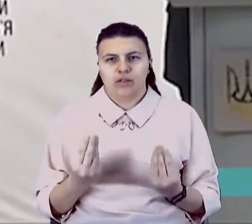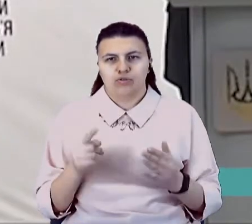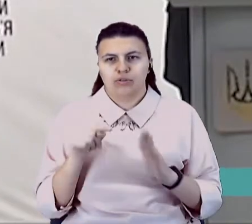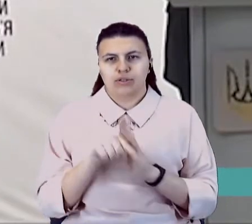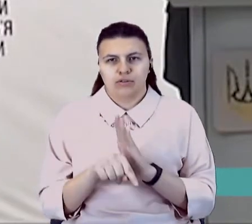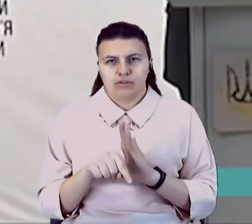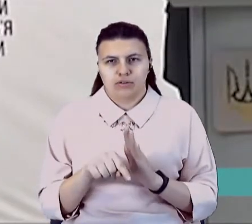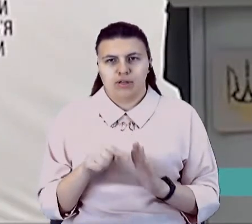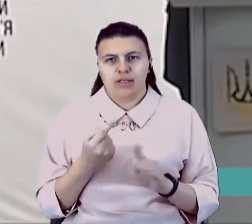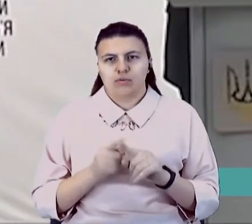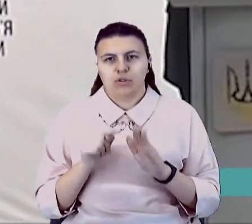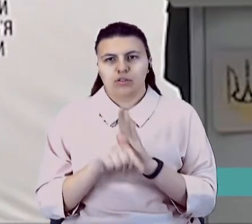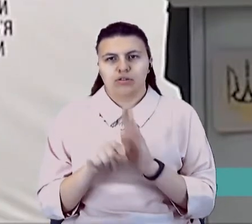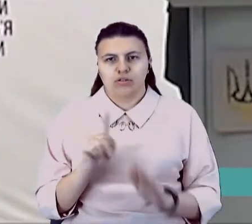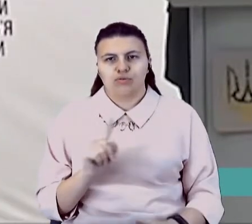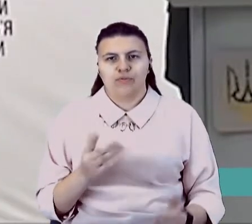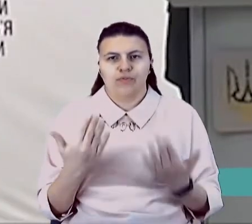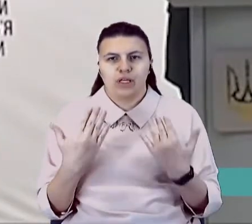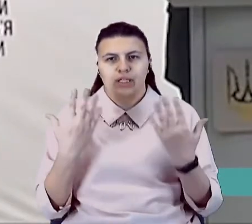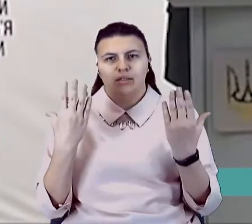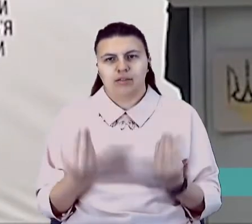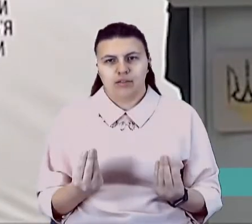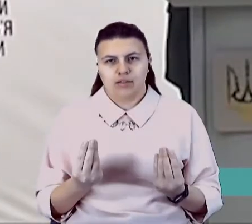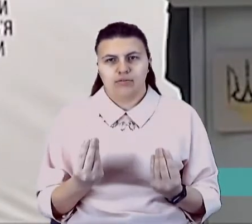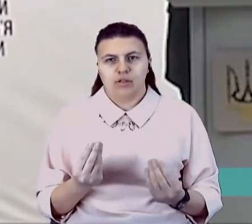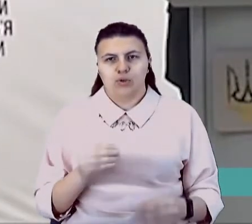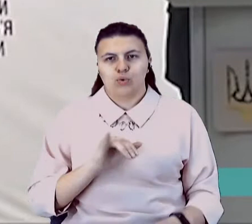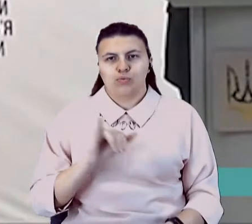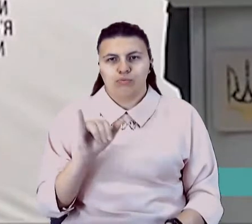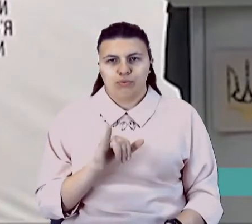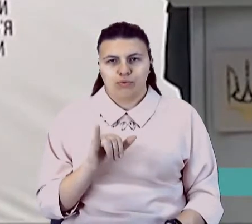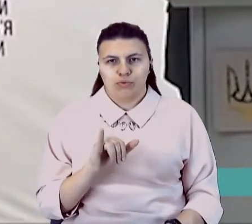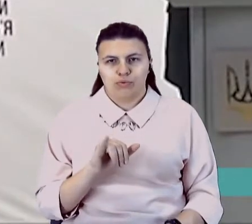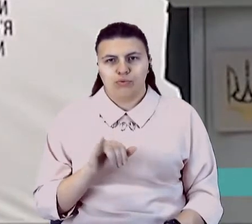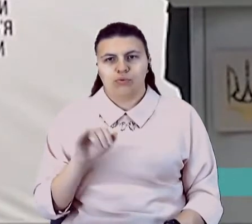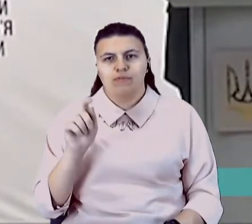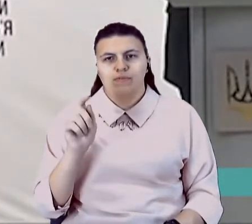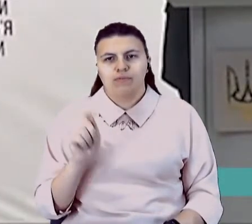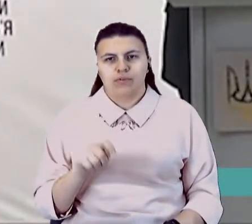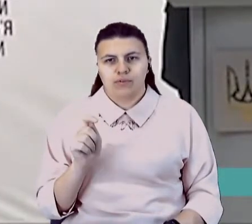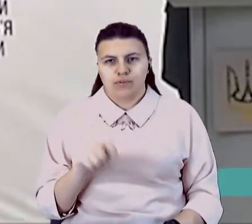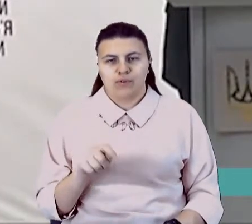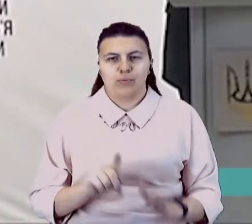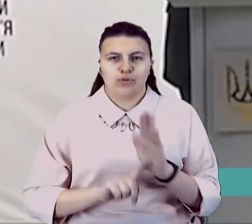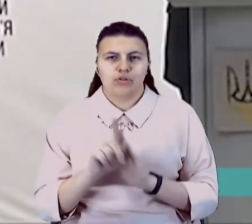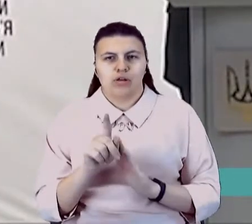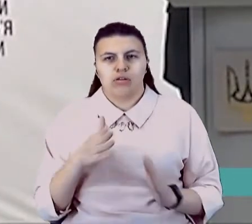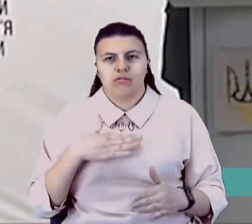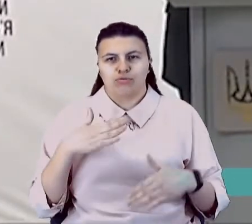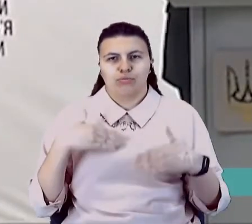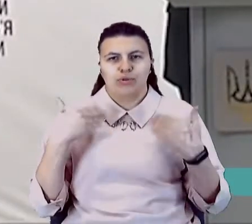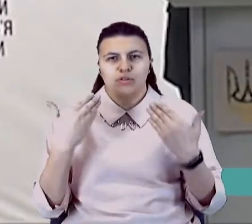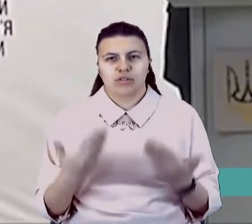Це означає, що вихідні дні, тобто з суботу і неділю, починаючи наша пропозиція з 0